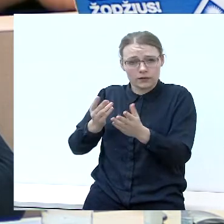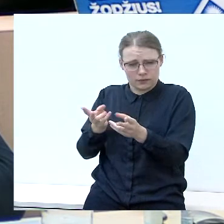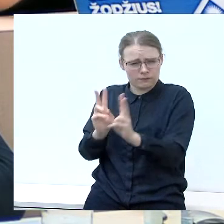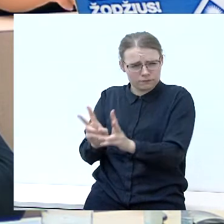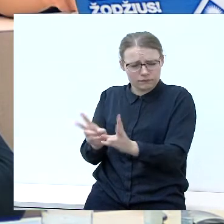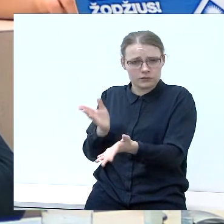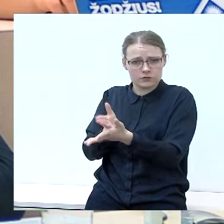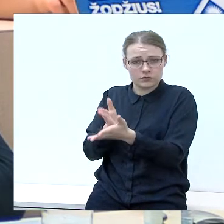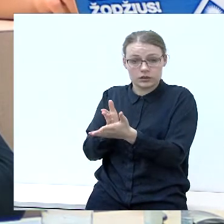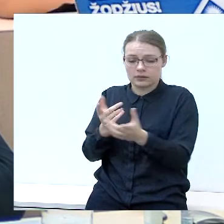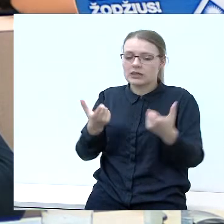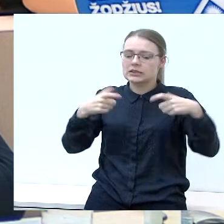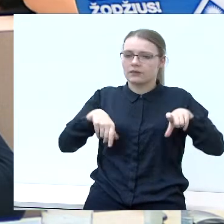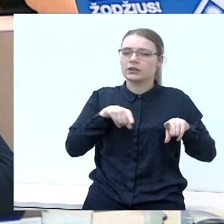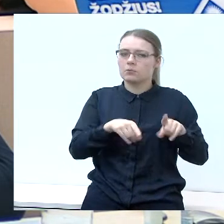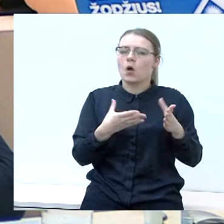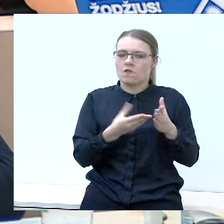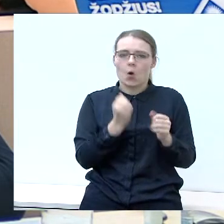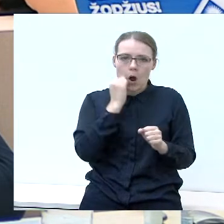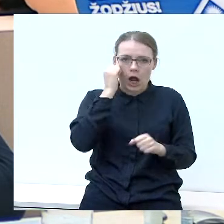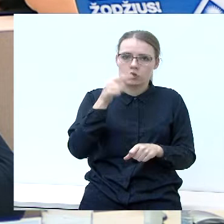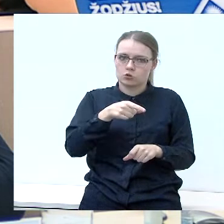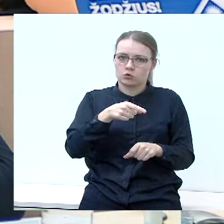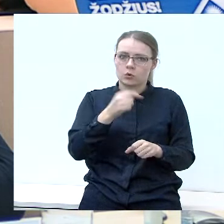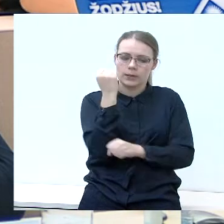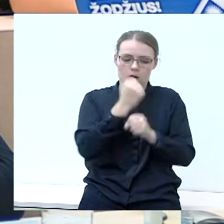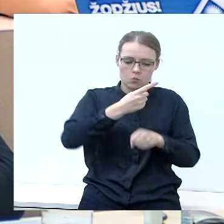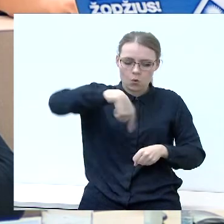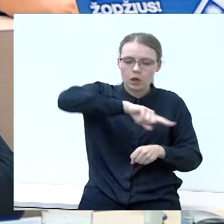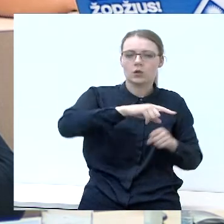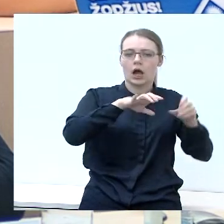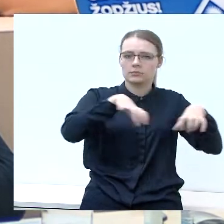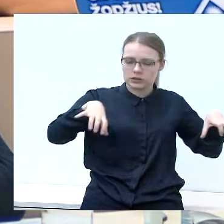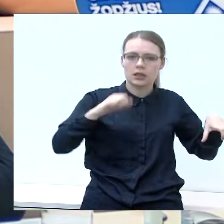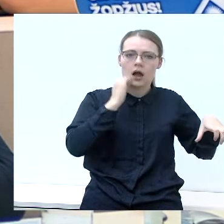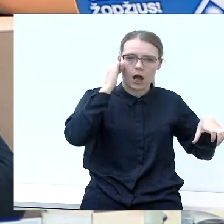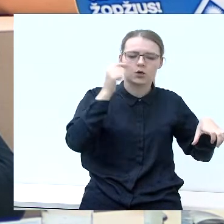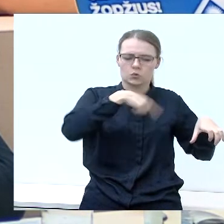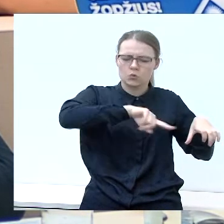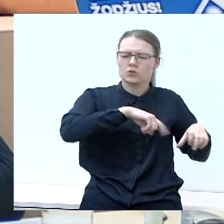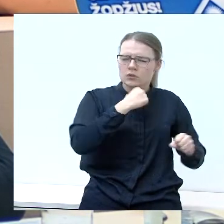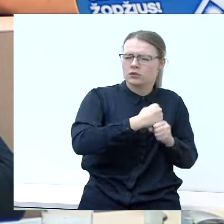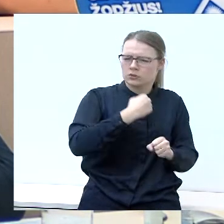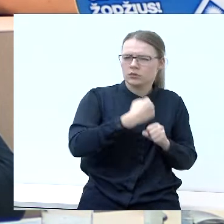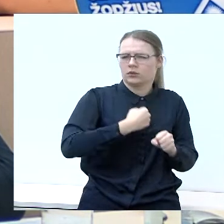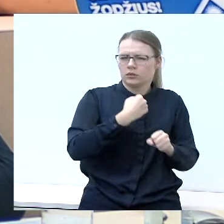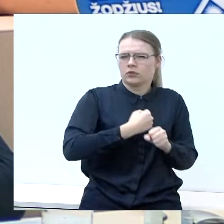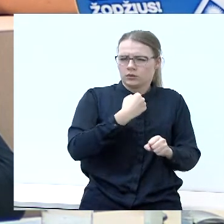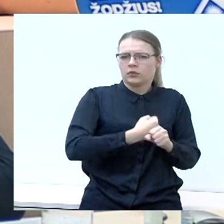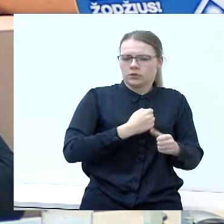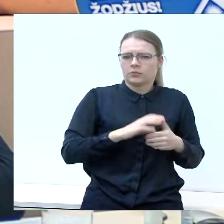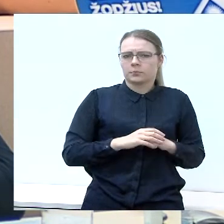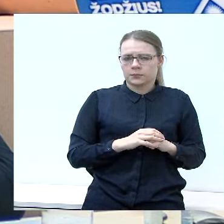čia saivaldybės darbuotojų, administracijų, sindėlis turi būti didžiulis padarytas. Ir